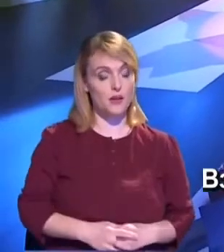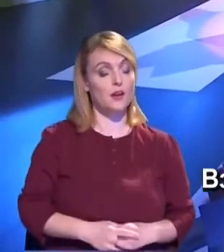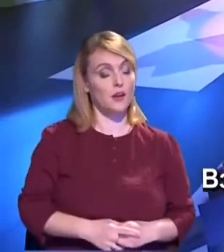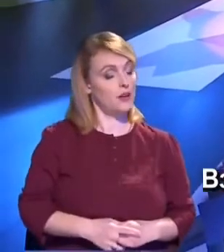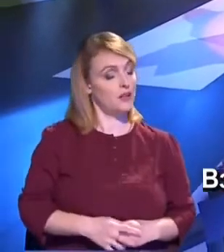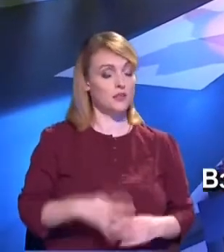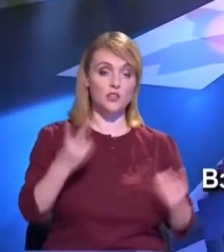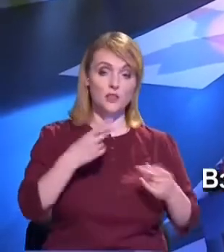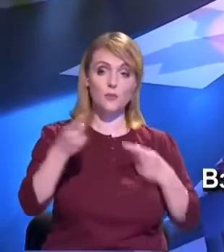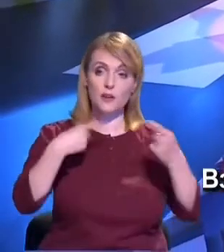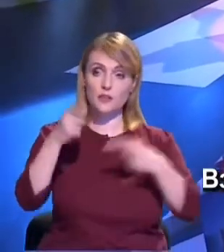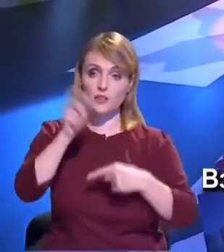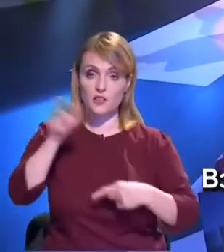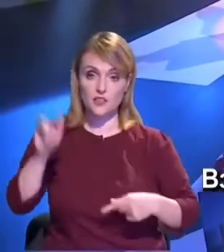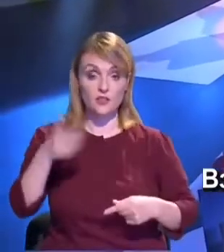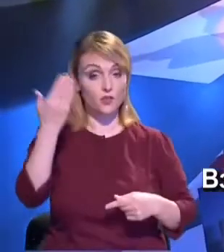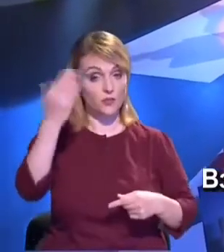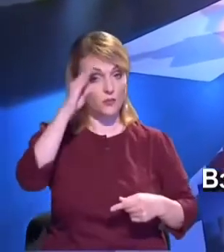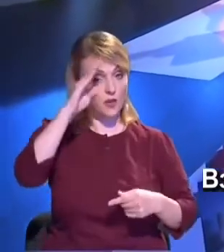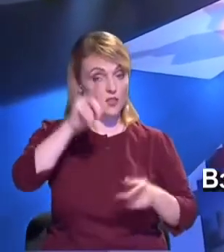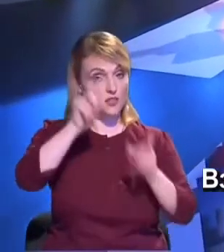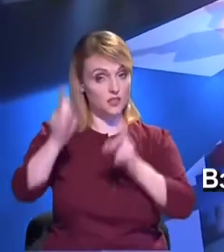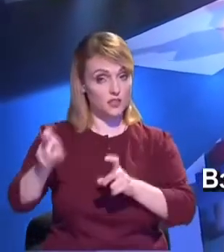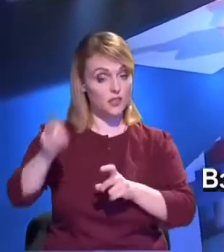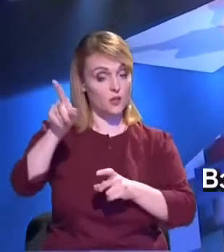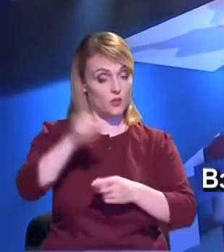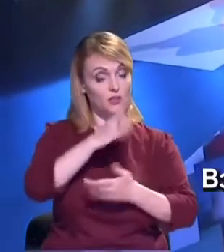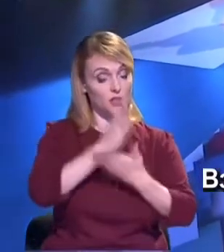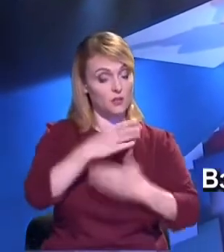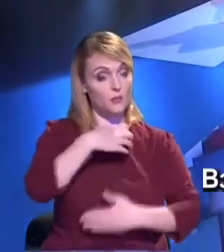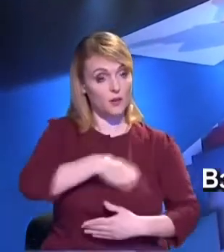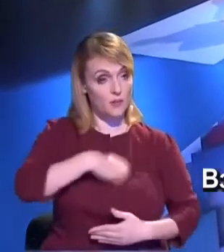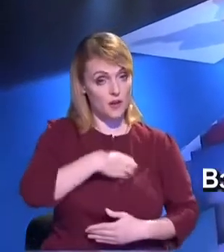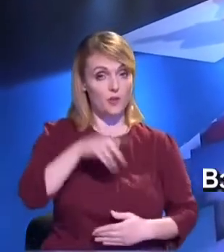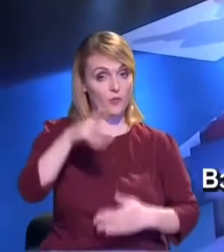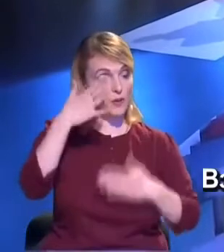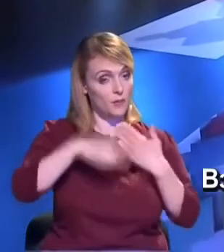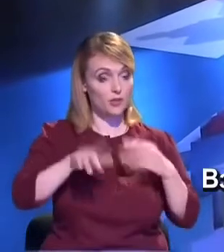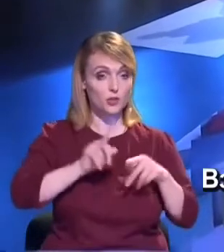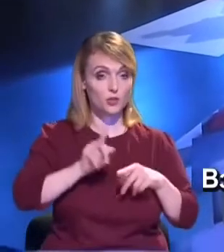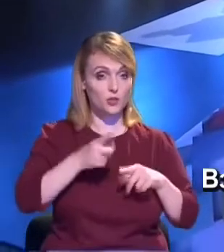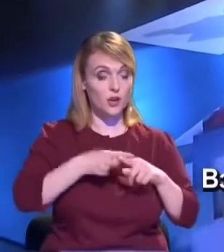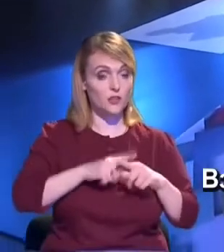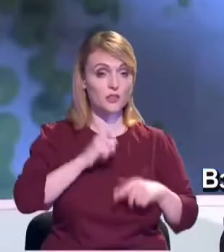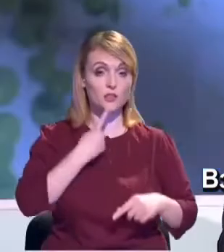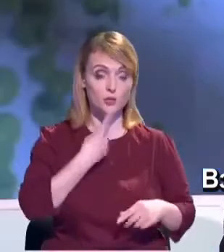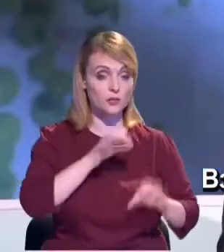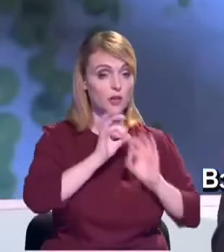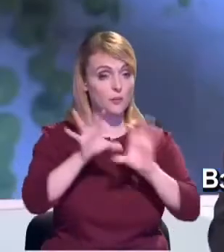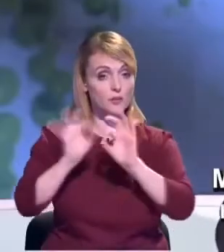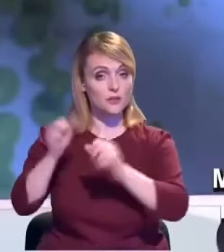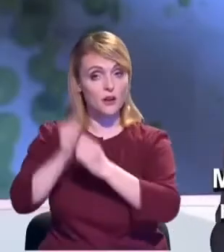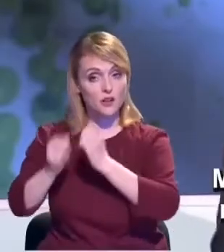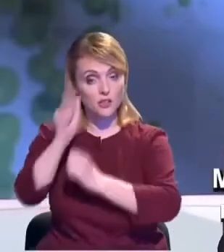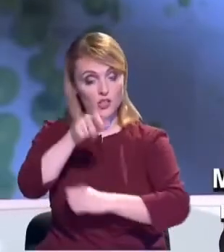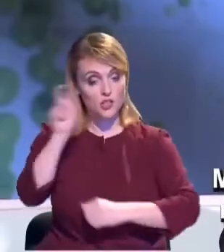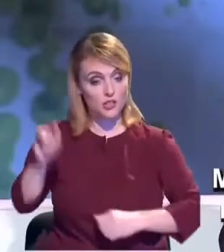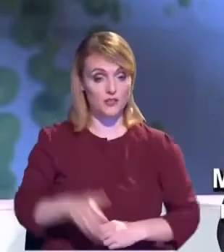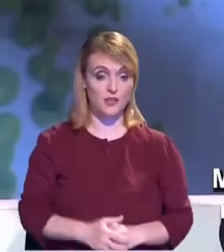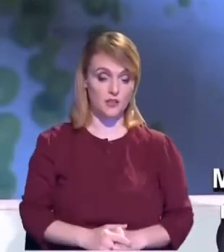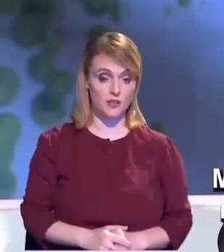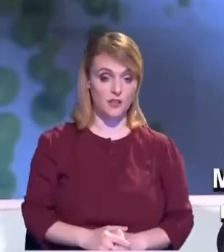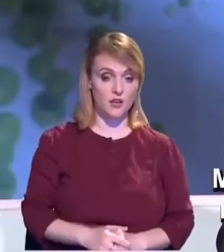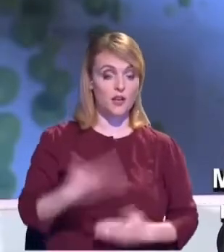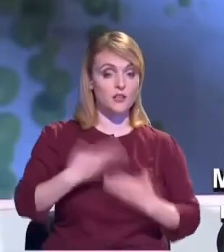să colectezi contribuția. Acum noi avem un proiect de aprofuzionare cu apă în raionul Liova. Apropo, noi am